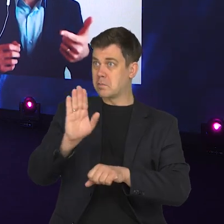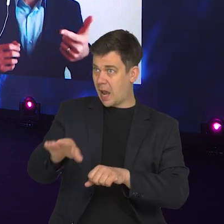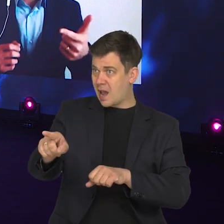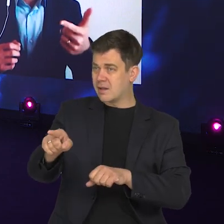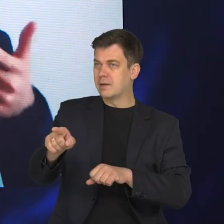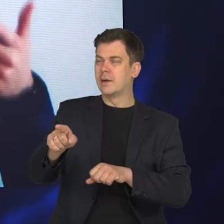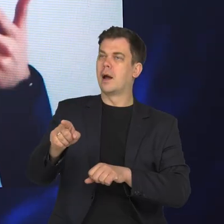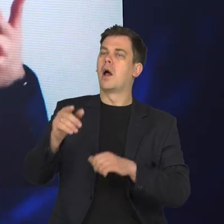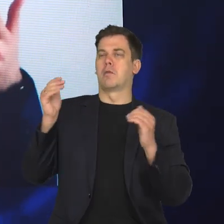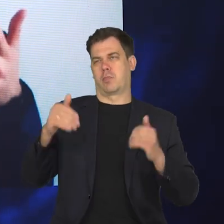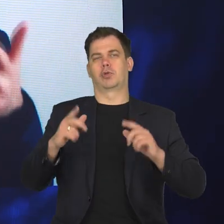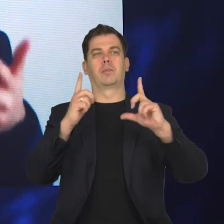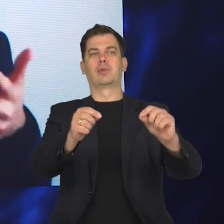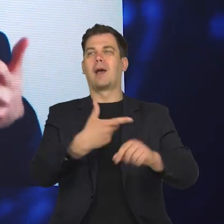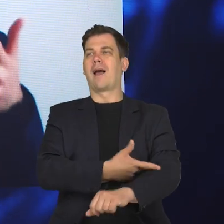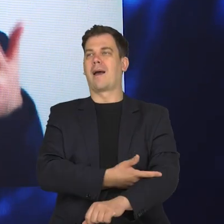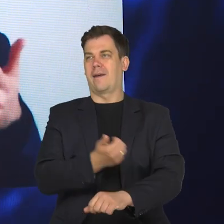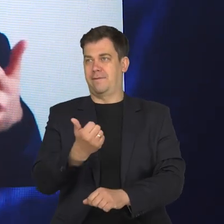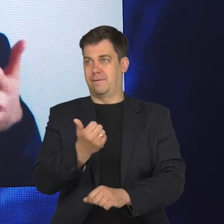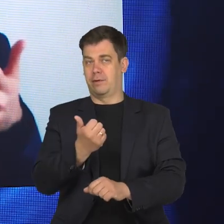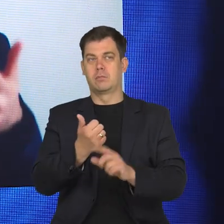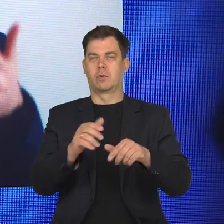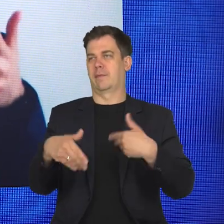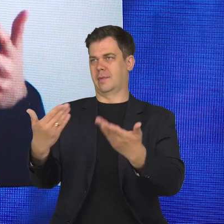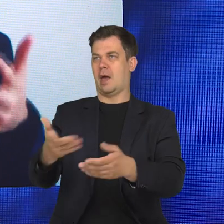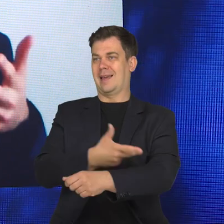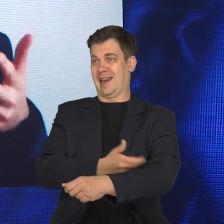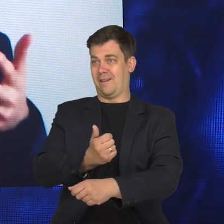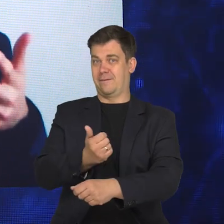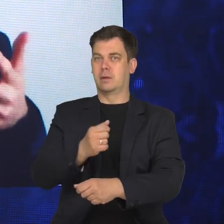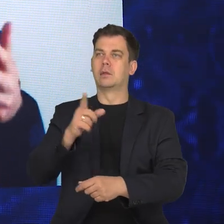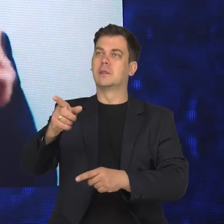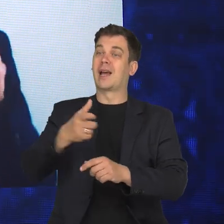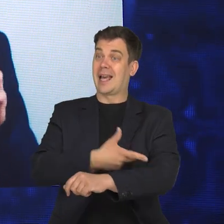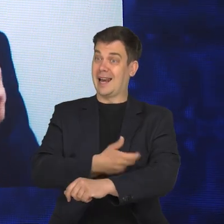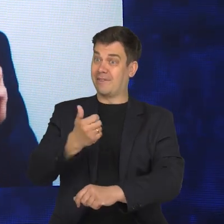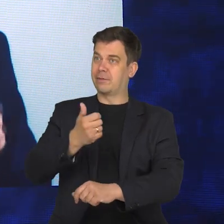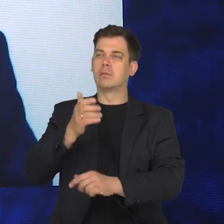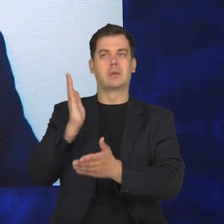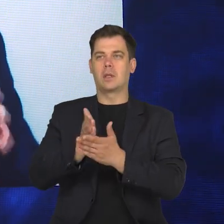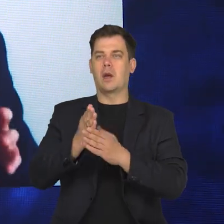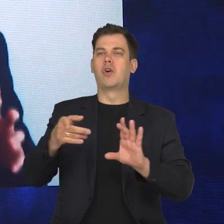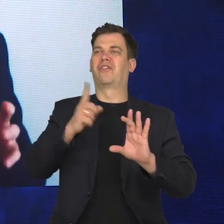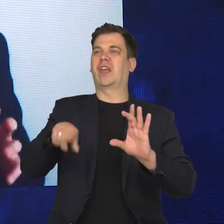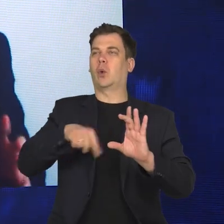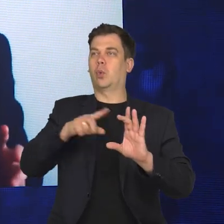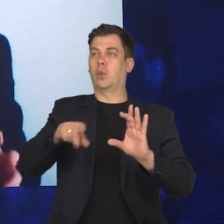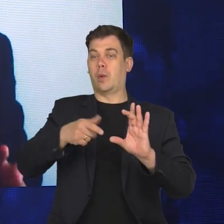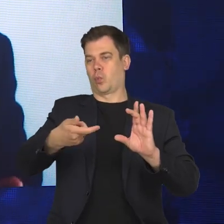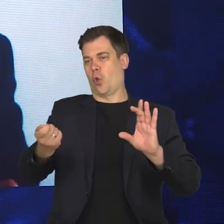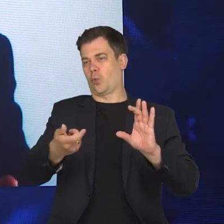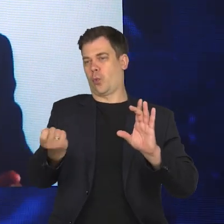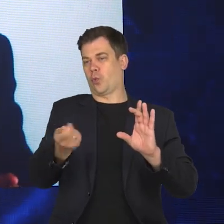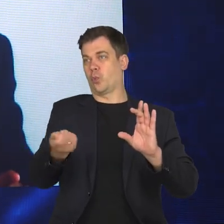Teraz możesz iść do stacji krwiodawstwa, oddać krew i z twojej krwi zostaną odwirowane